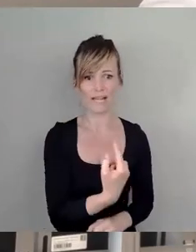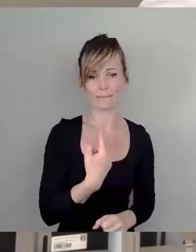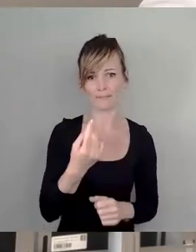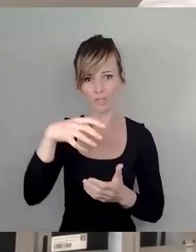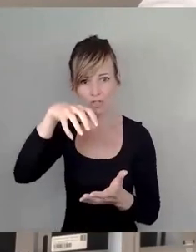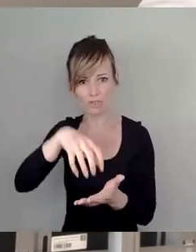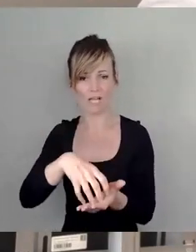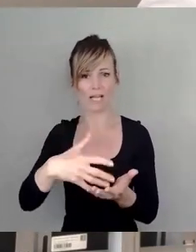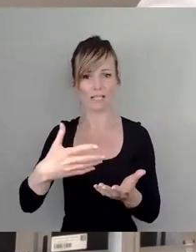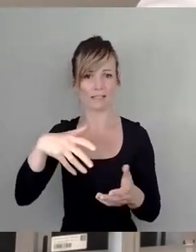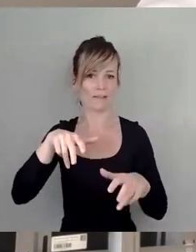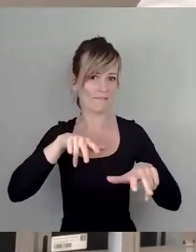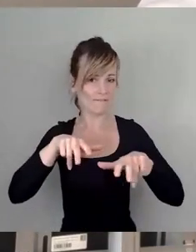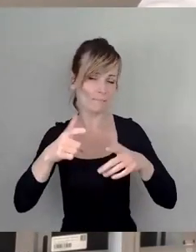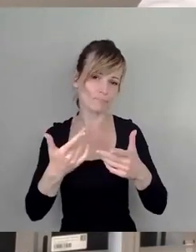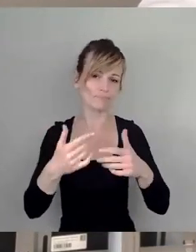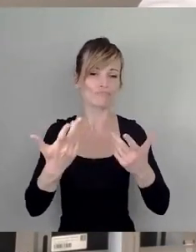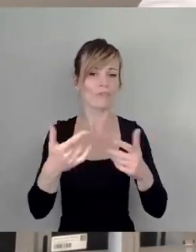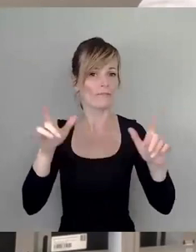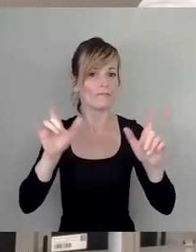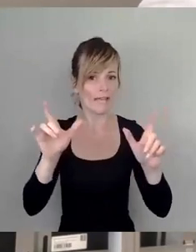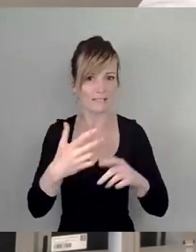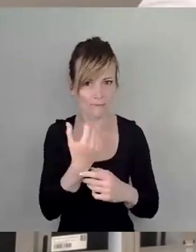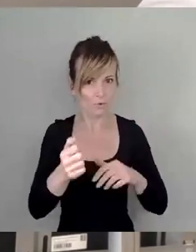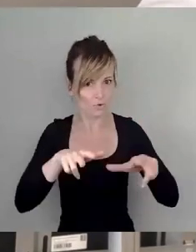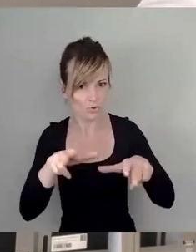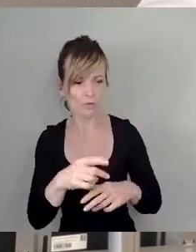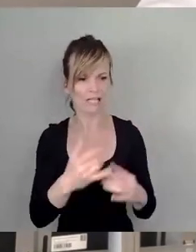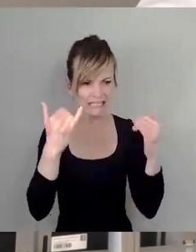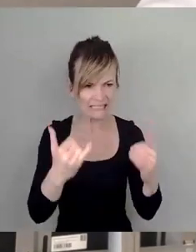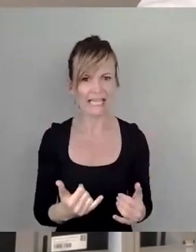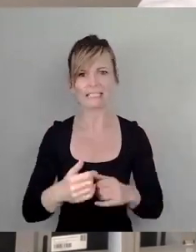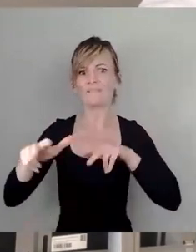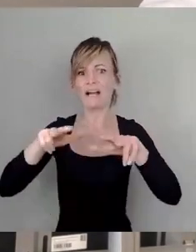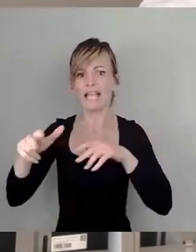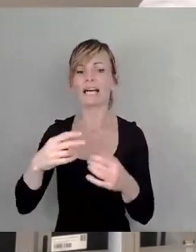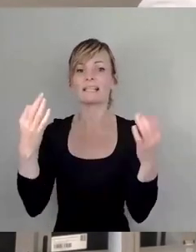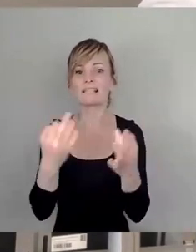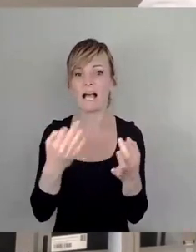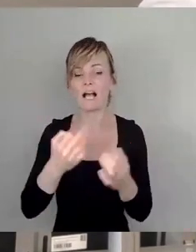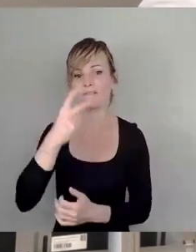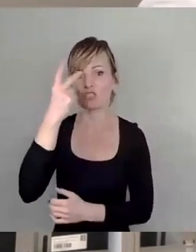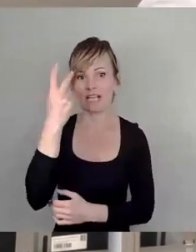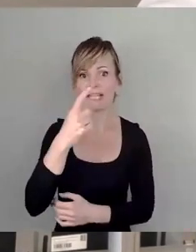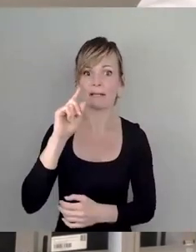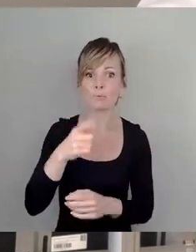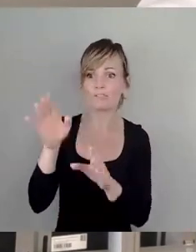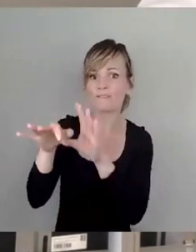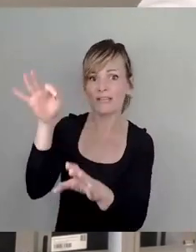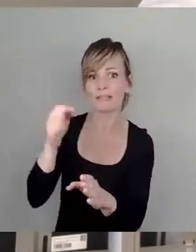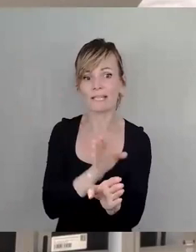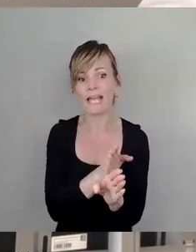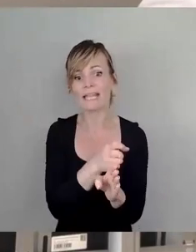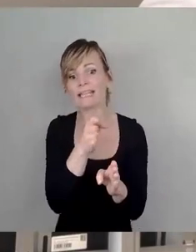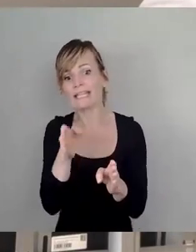beauftragen, und ich muss jetzt einen Verkehrssachverständigen finden, weil ich in einer Nebenstraße da sozusagen was verbrauche.